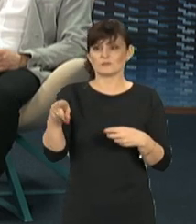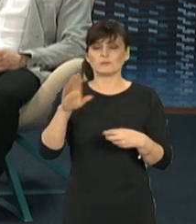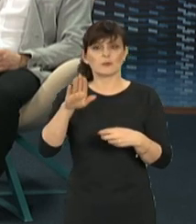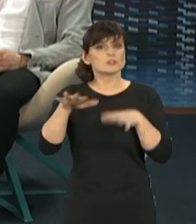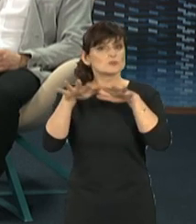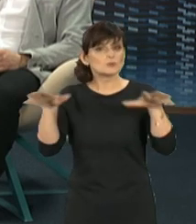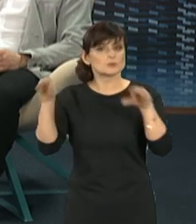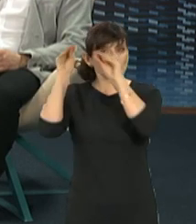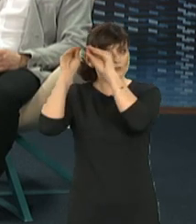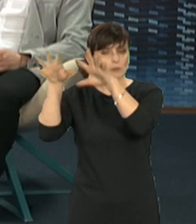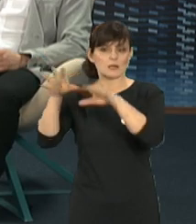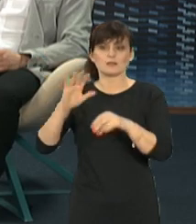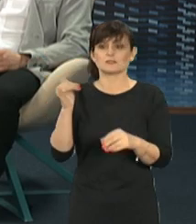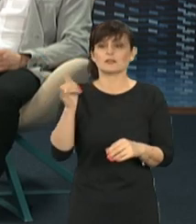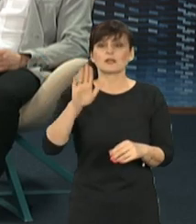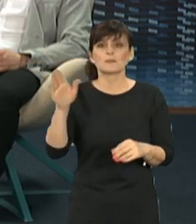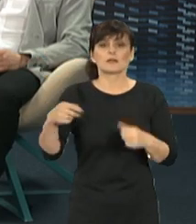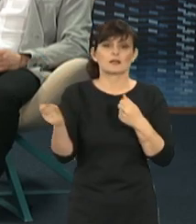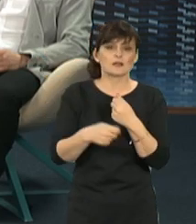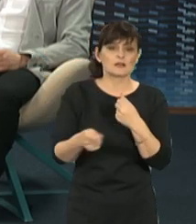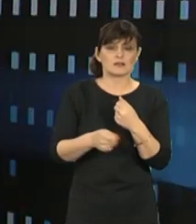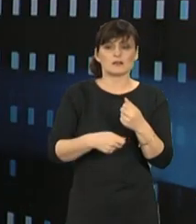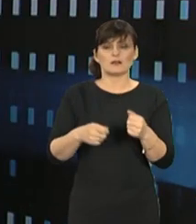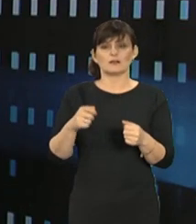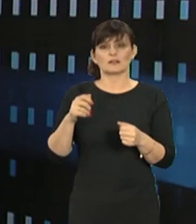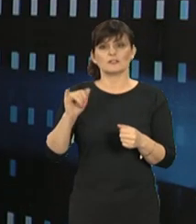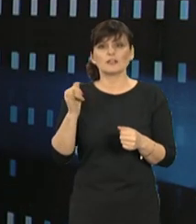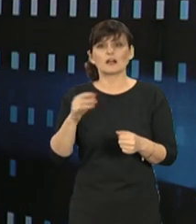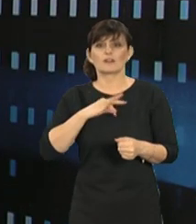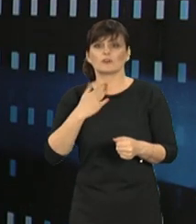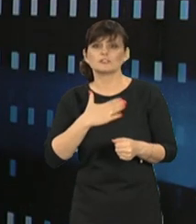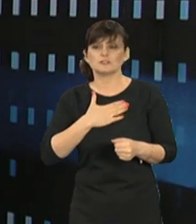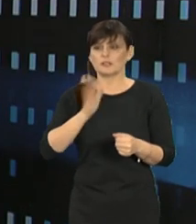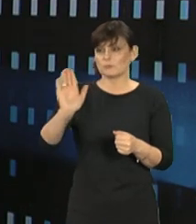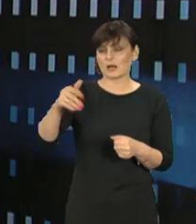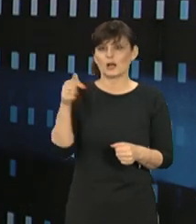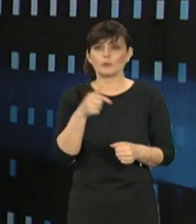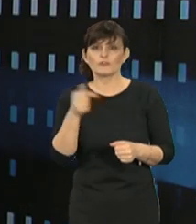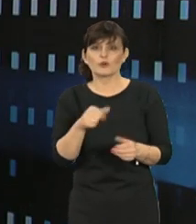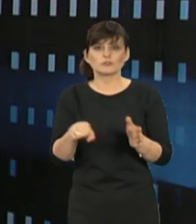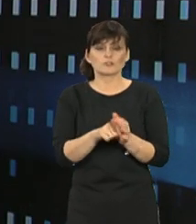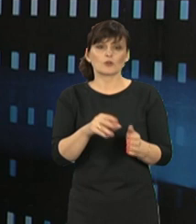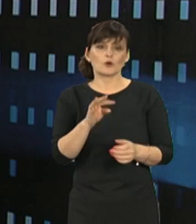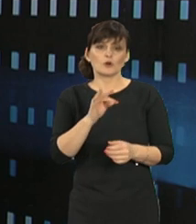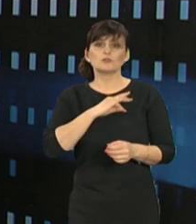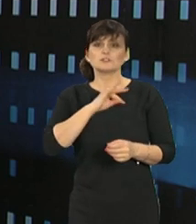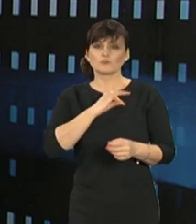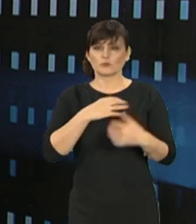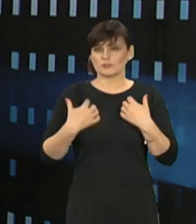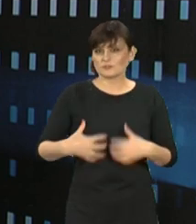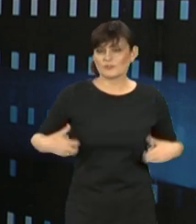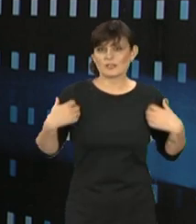jakie grożą kary, jakie właściciele mają obowiązki względem swoich